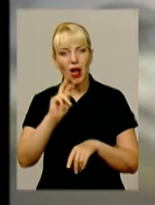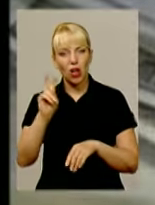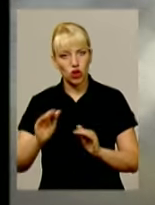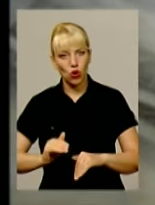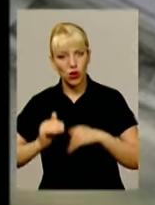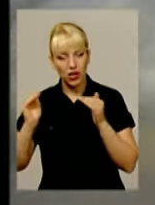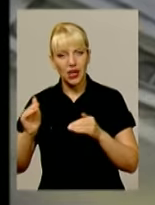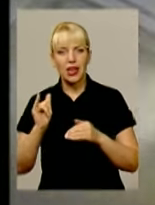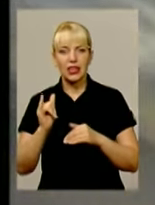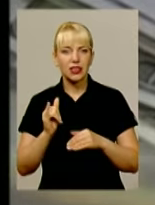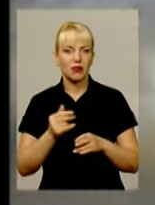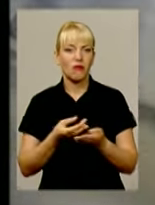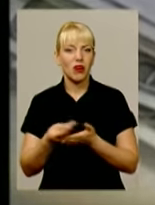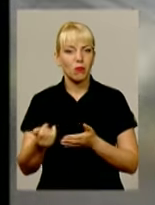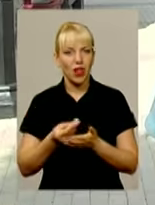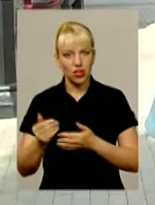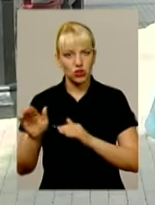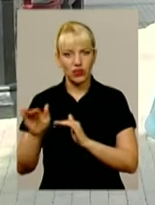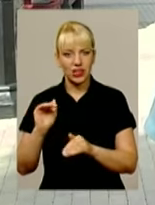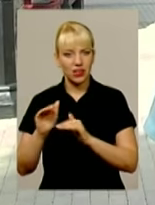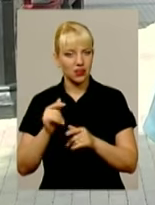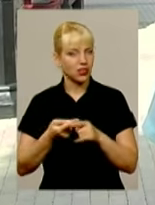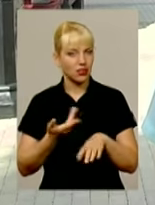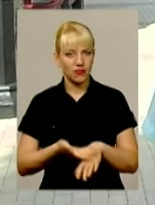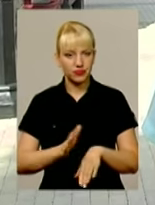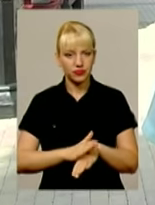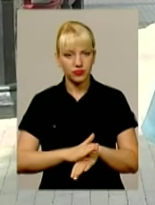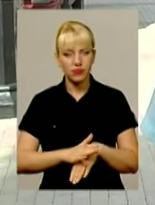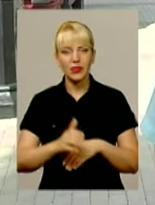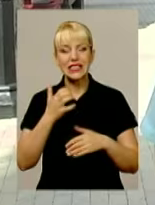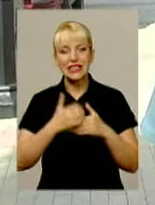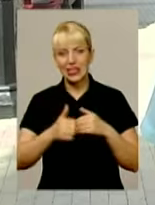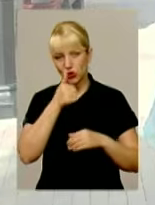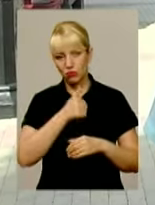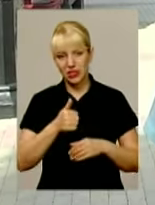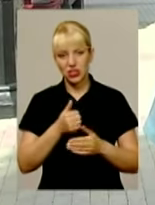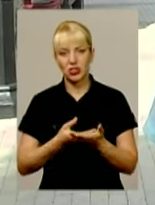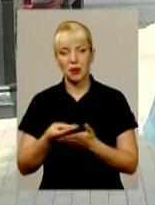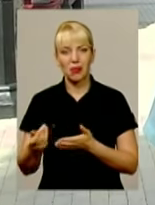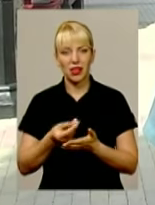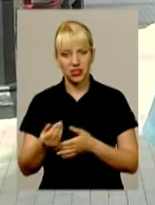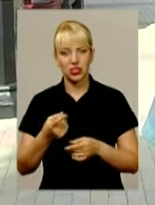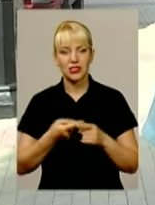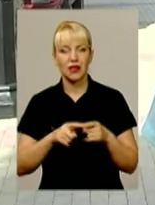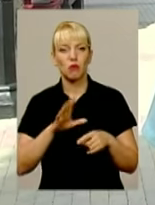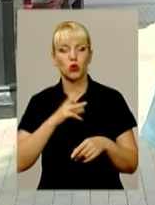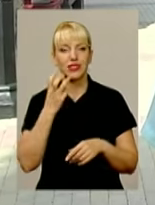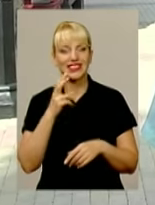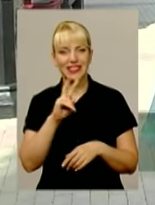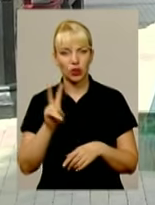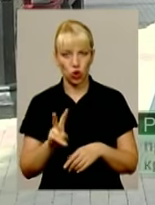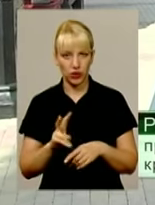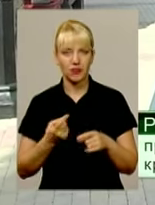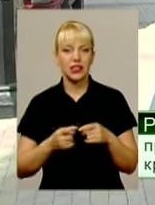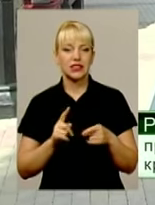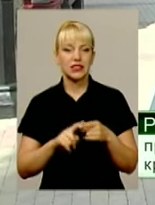Тягнути кредитне ярмо стало неможливо. Середньомісячний платеж складав 300 доларів США. 300 доларів США на той